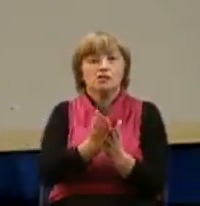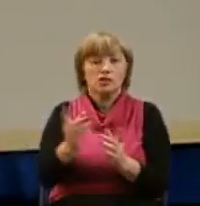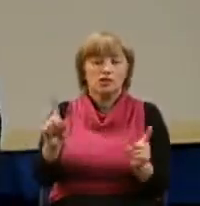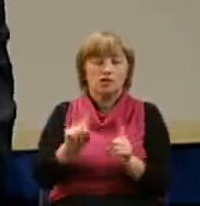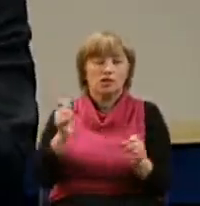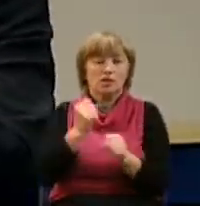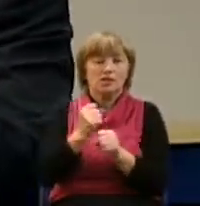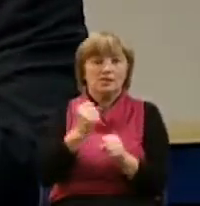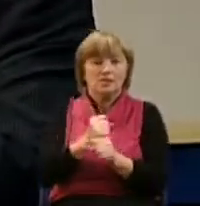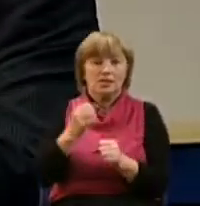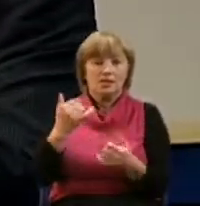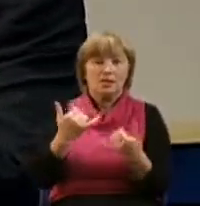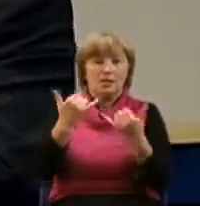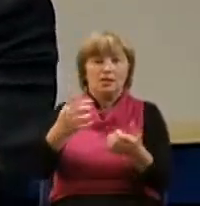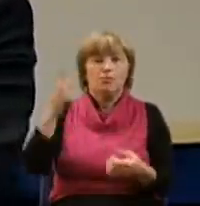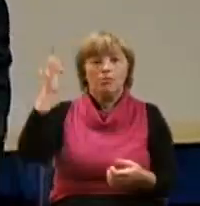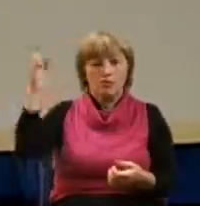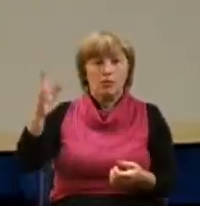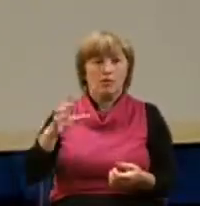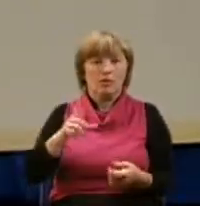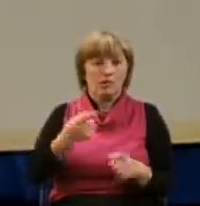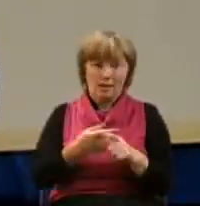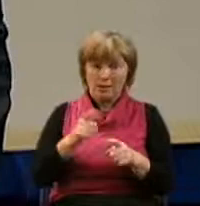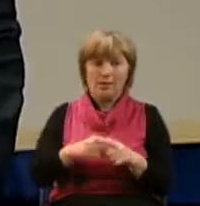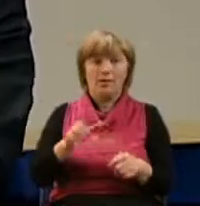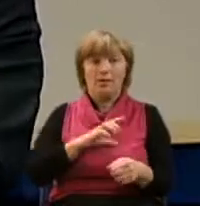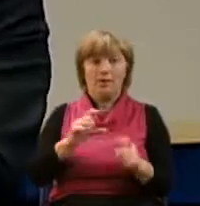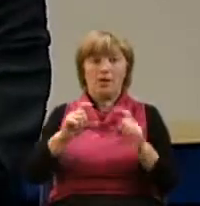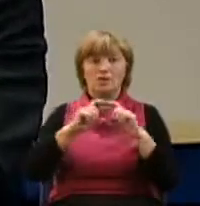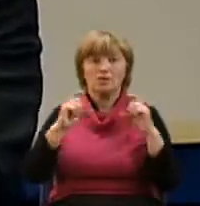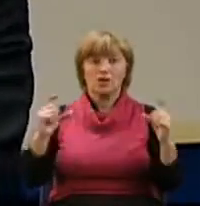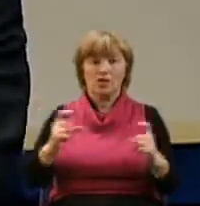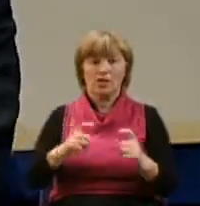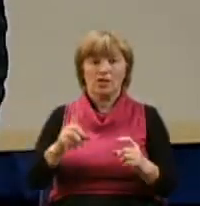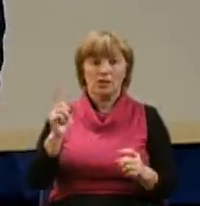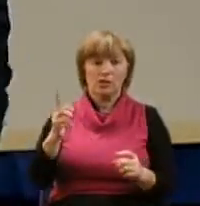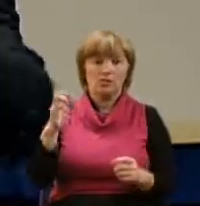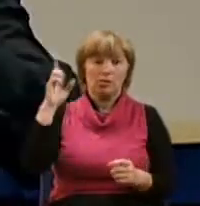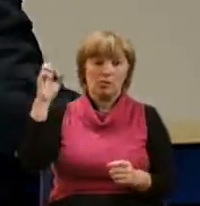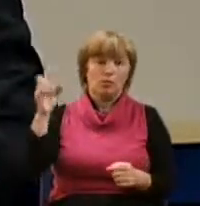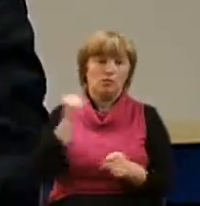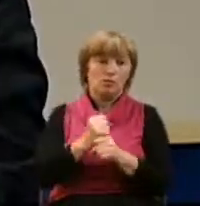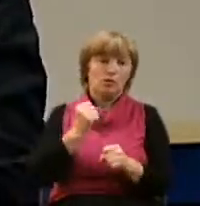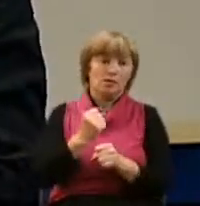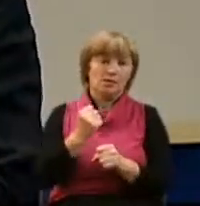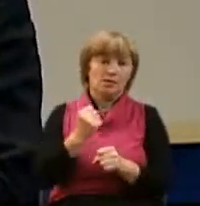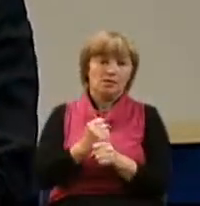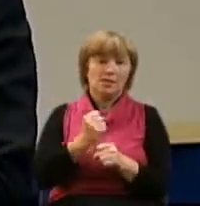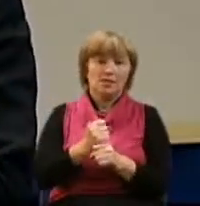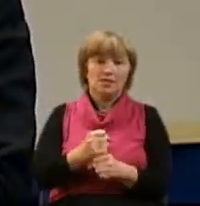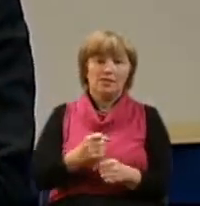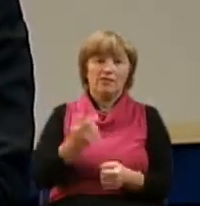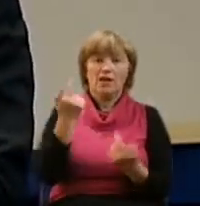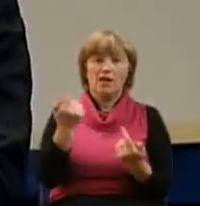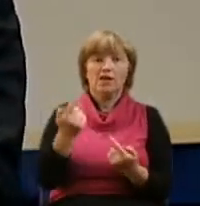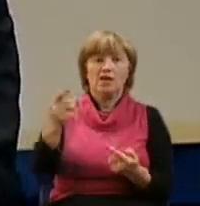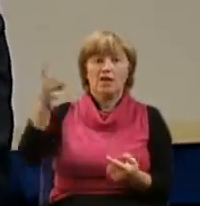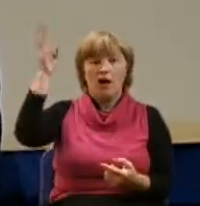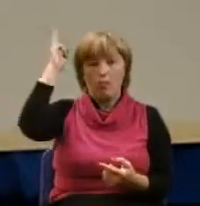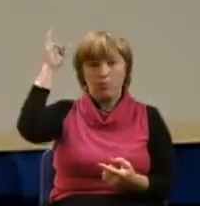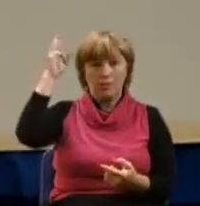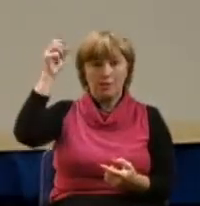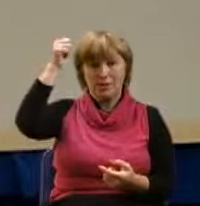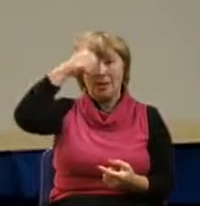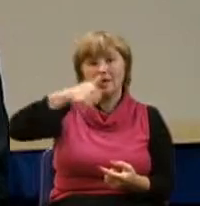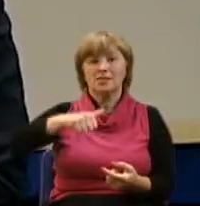Вот это было основанием для того, чтобы из этого человека Бог мог сделать великого апостола-физичника. И